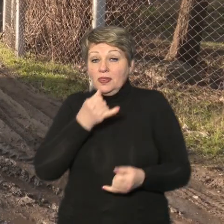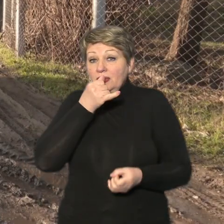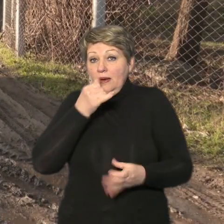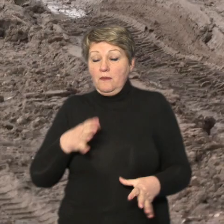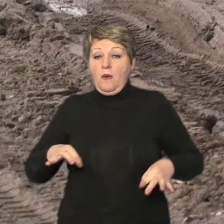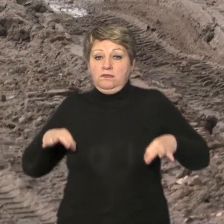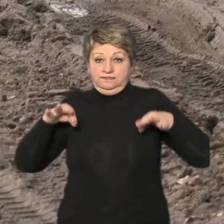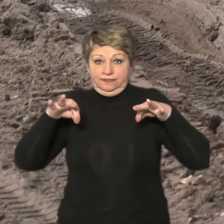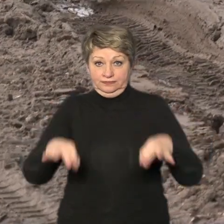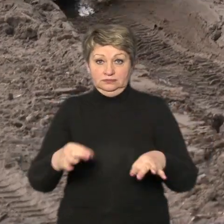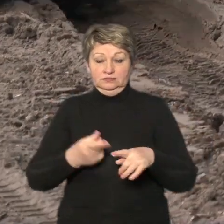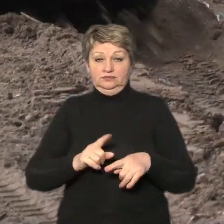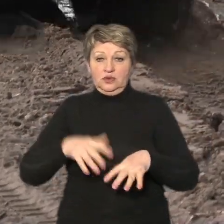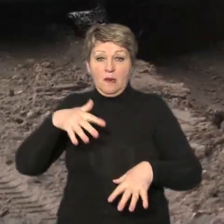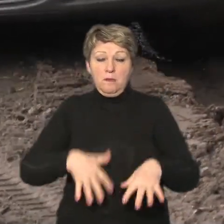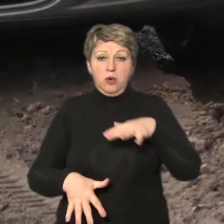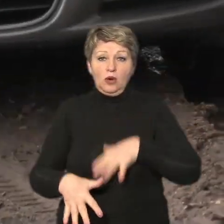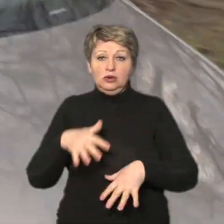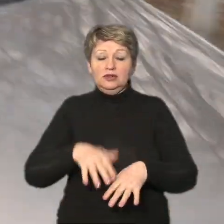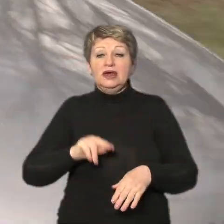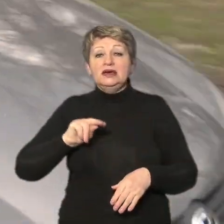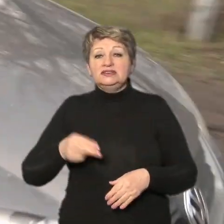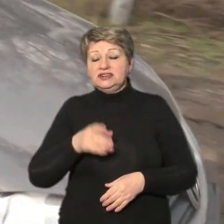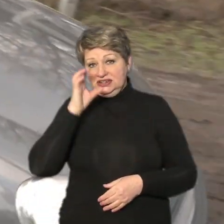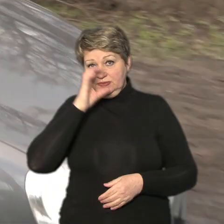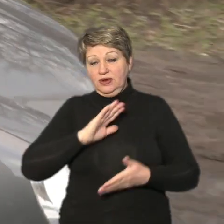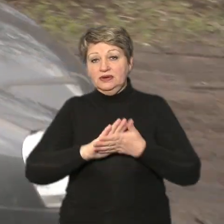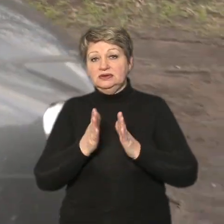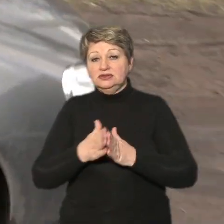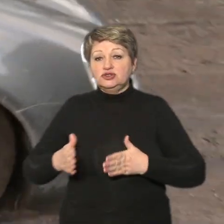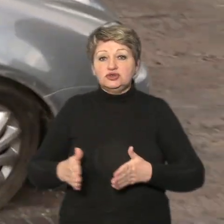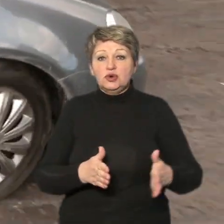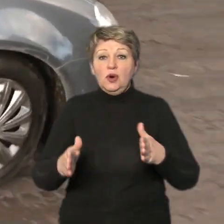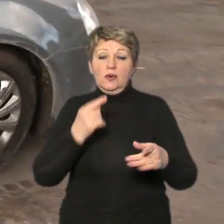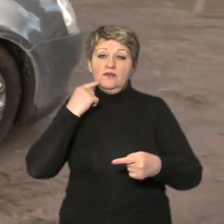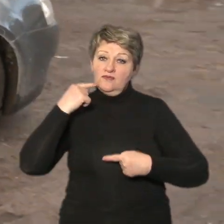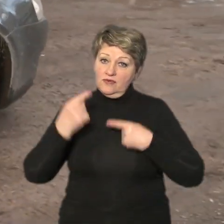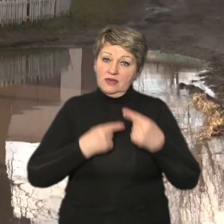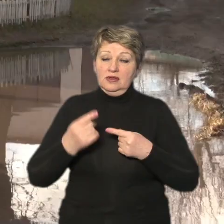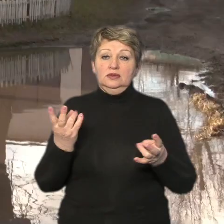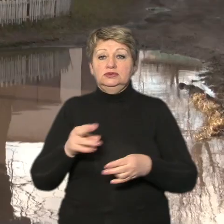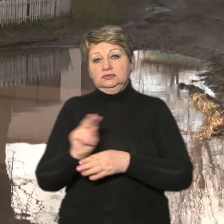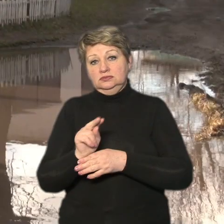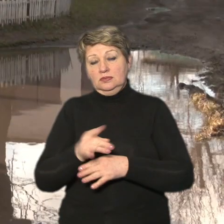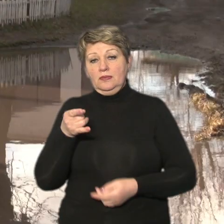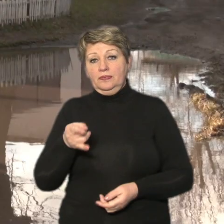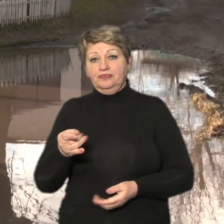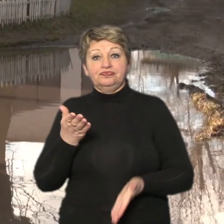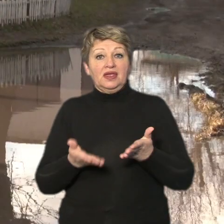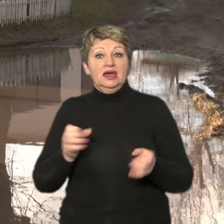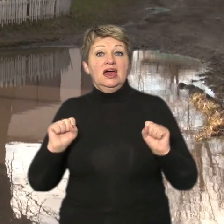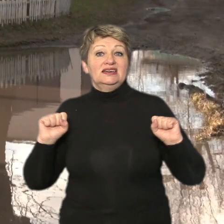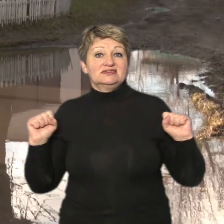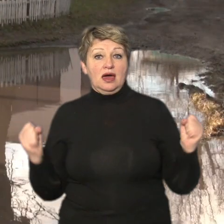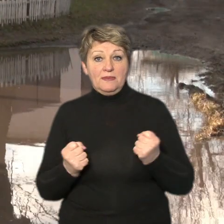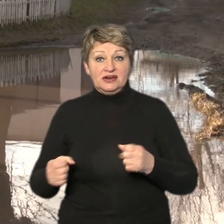по цьому болоту В'ячеслав додає через поганий стан дороги доводиться постійно лагодити машину якщо замерзає ця